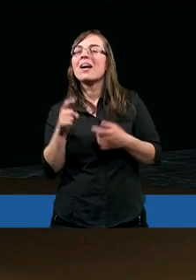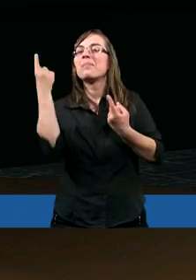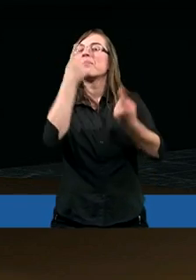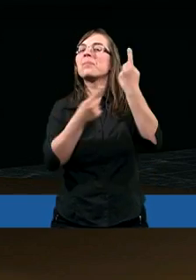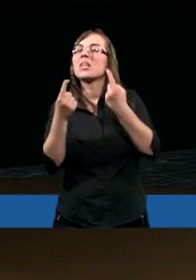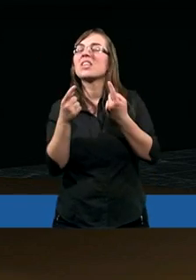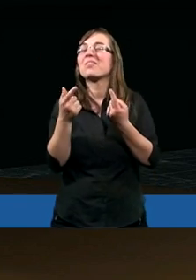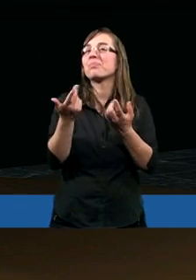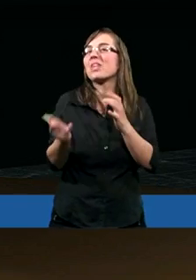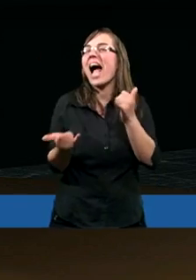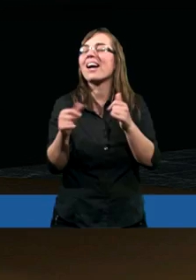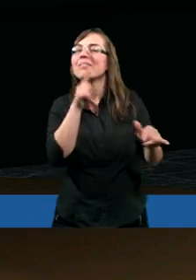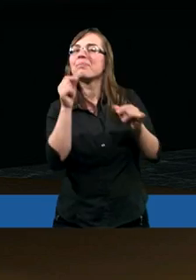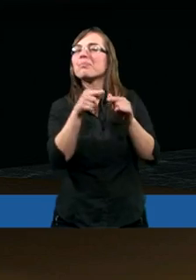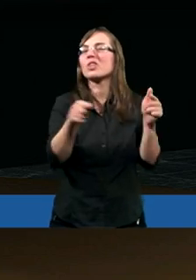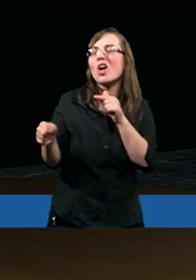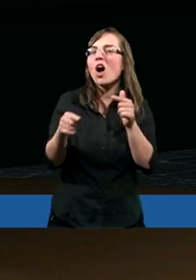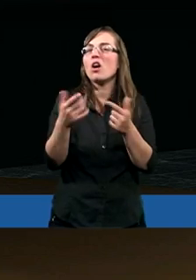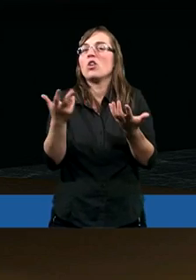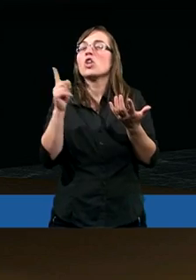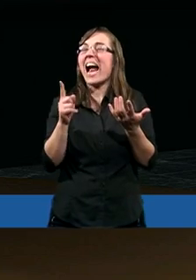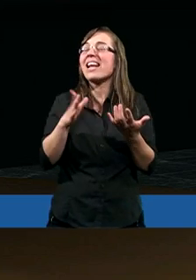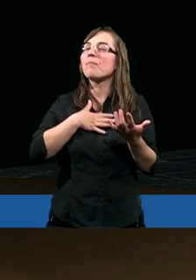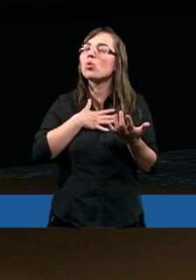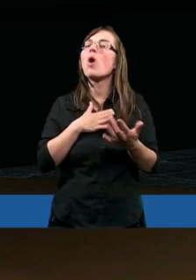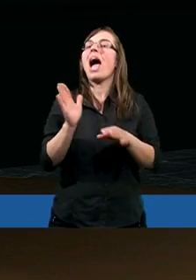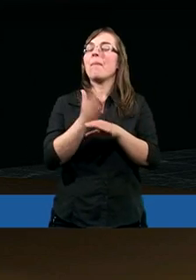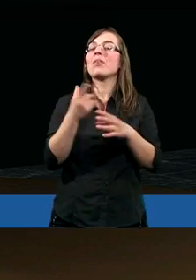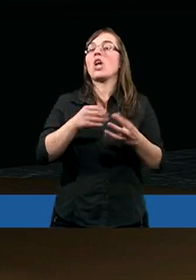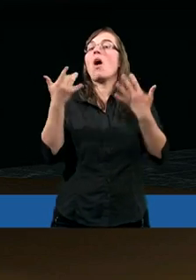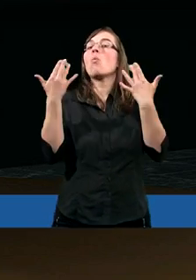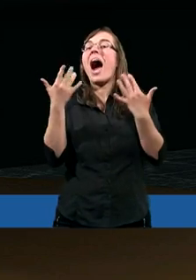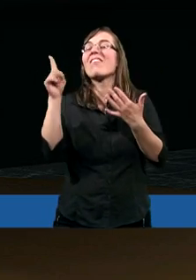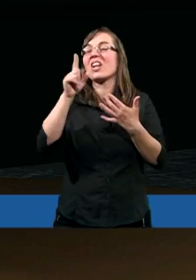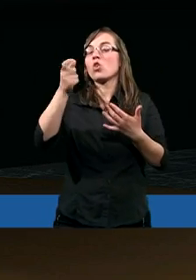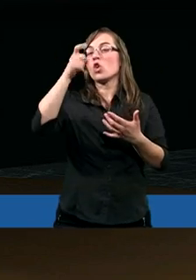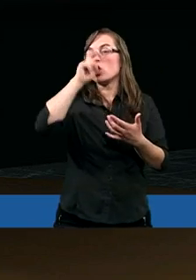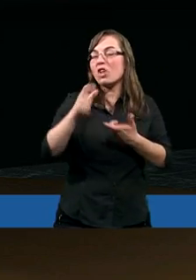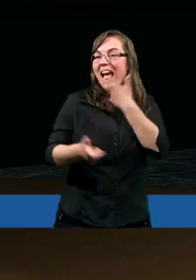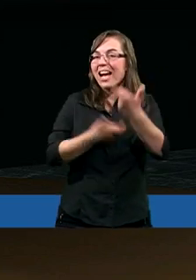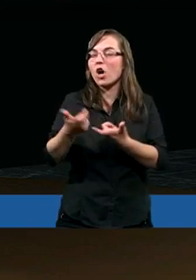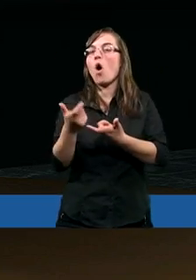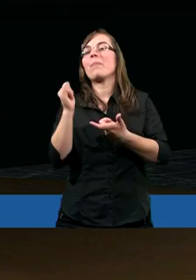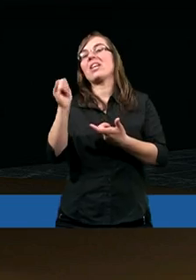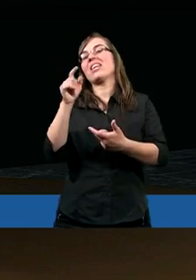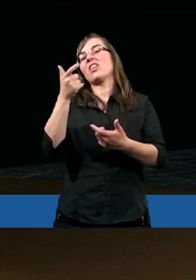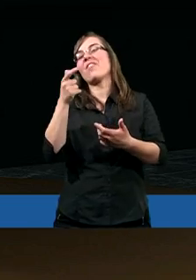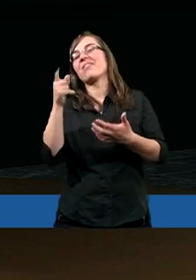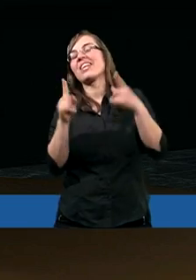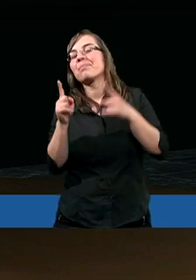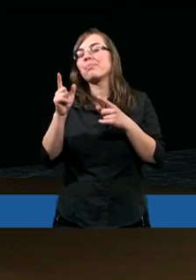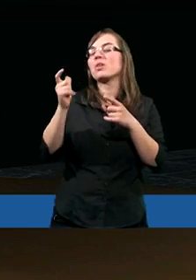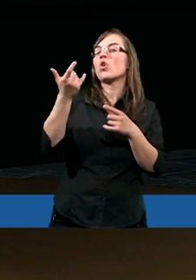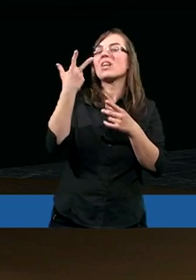robi w nas taką chęć, że mimo tego, iż łatwiej jest robić źle, zachować się tak, jak inni się czasami